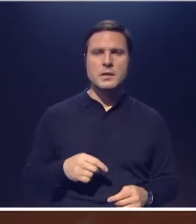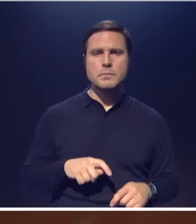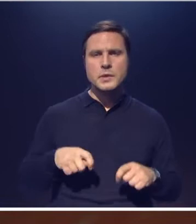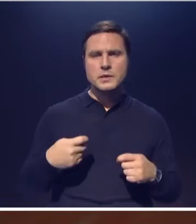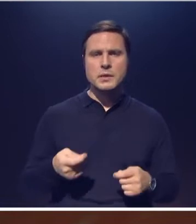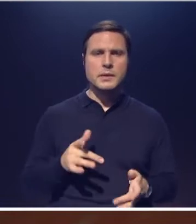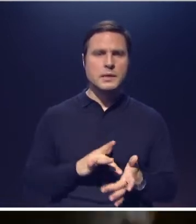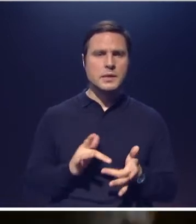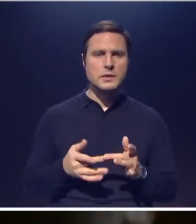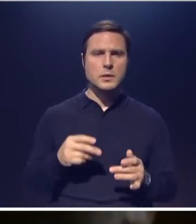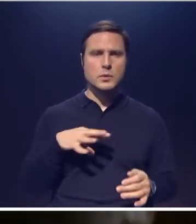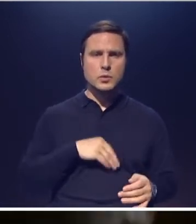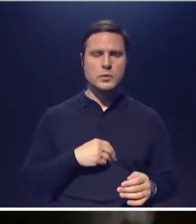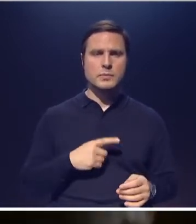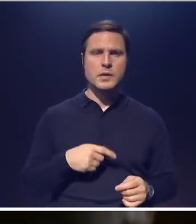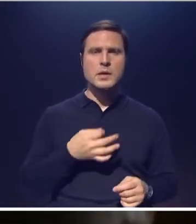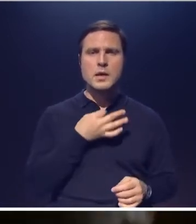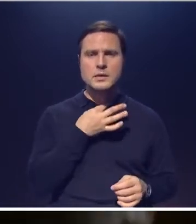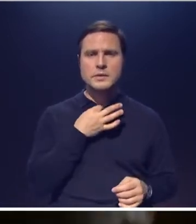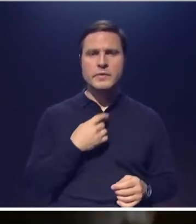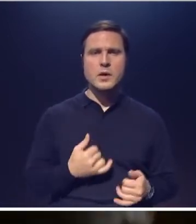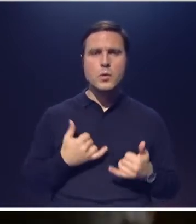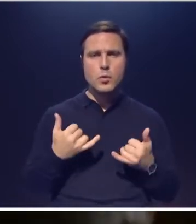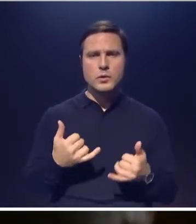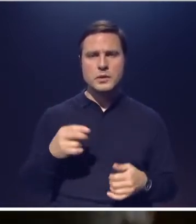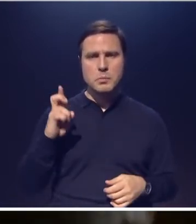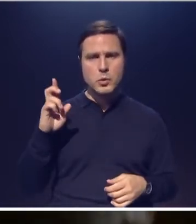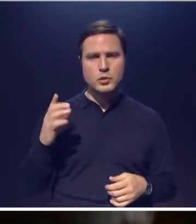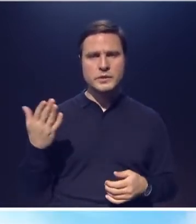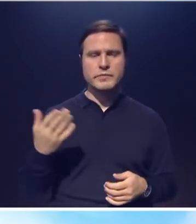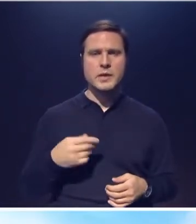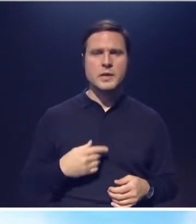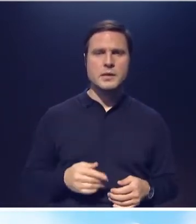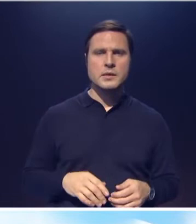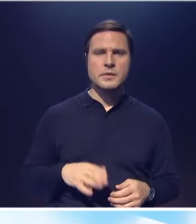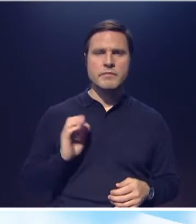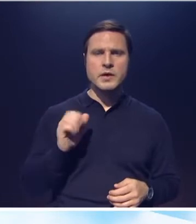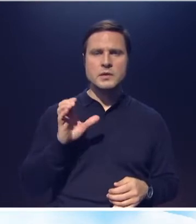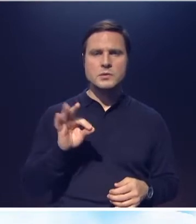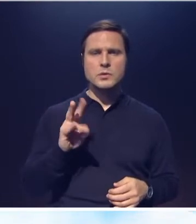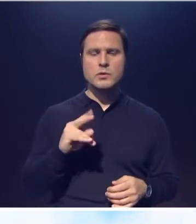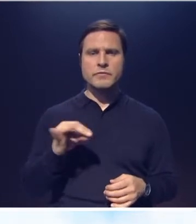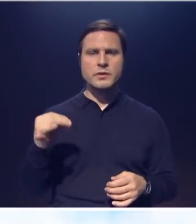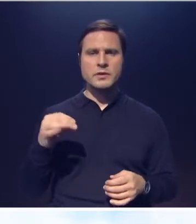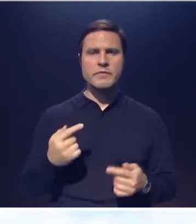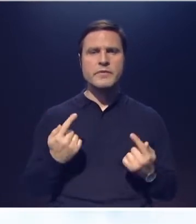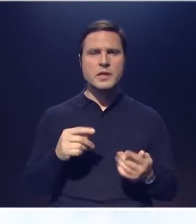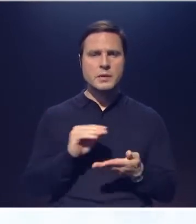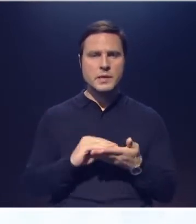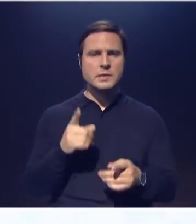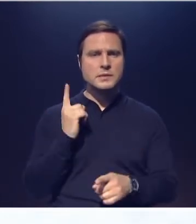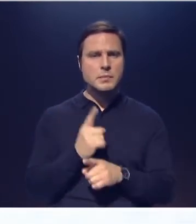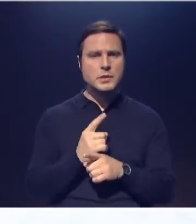к контактам с духами внятно высказано голосами угодников божиих. Так преподобный в Арсенофе Великий писал «Запрещать